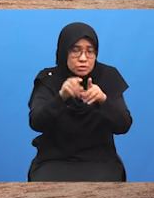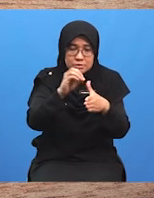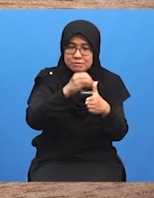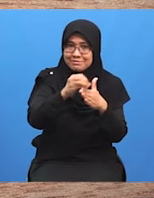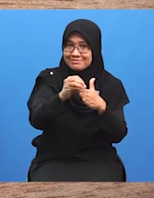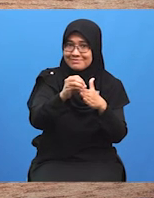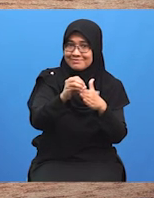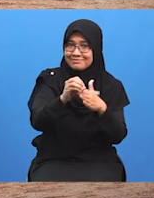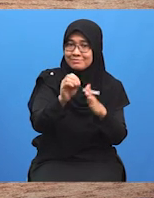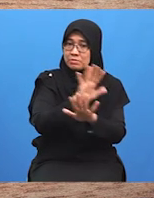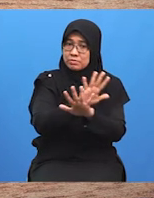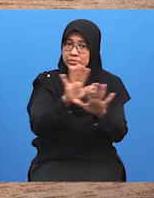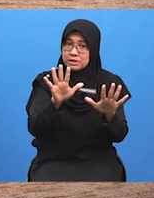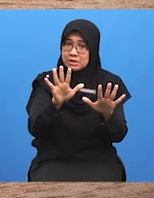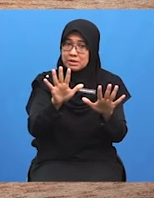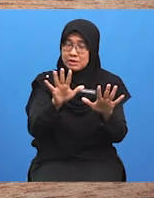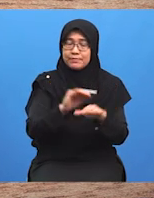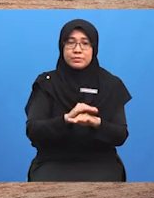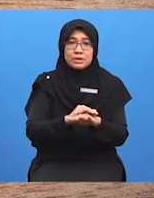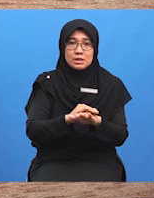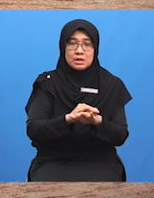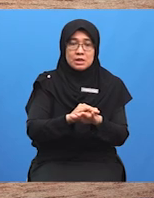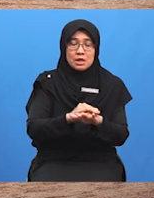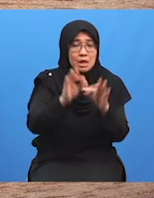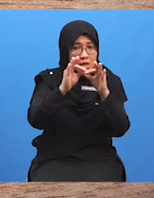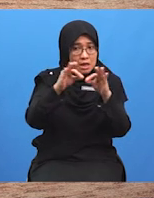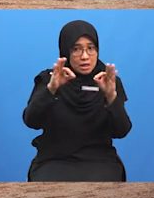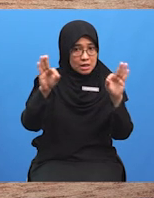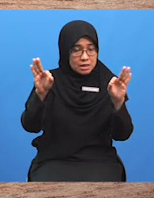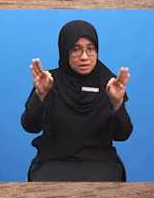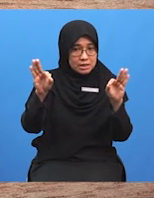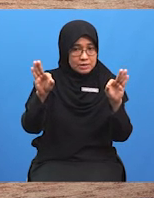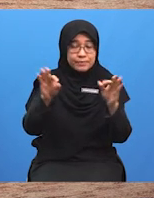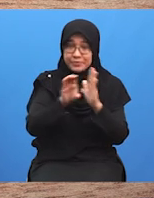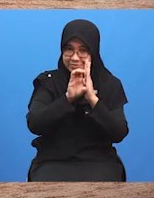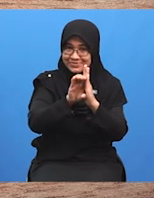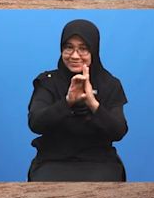Ayat memancing pembeli kereta adalah seperti berikut